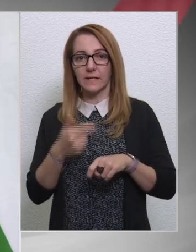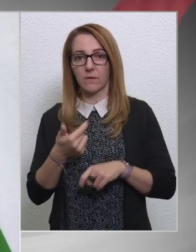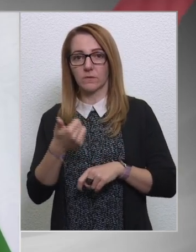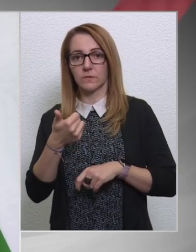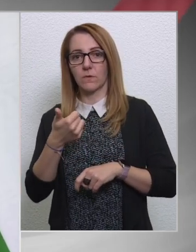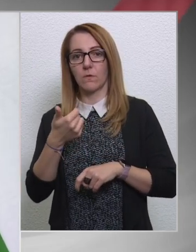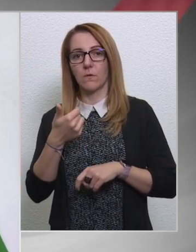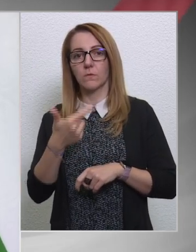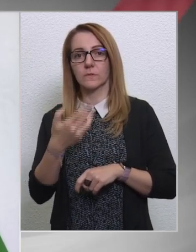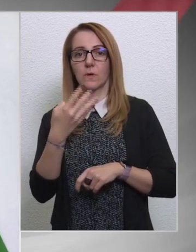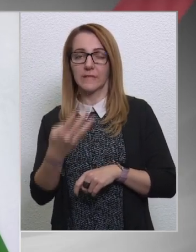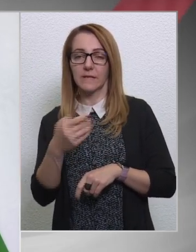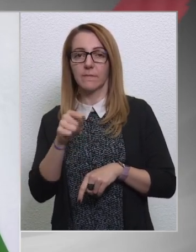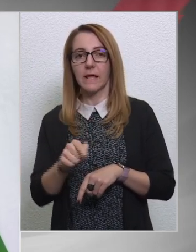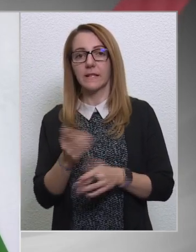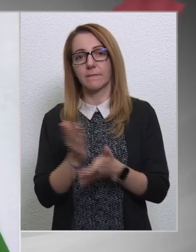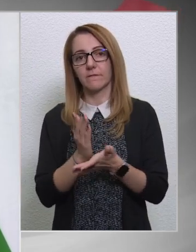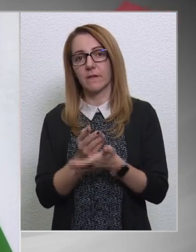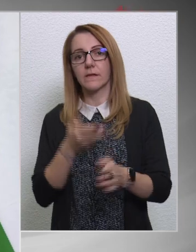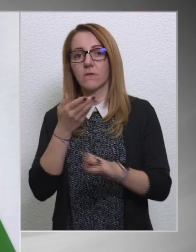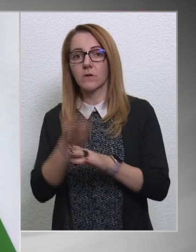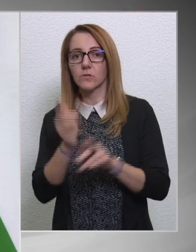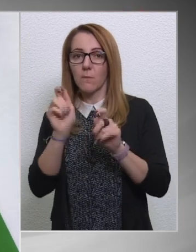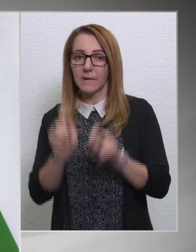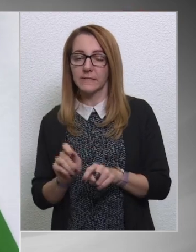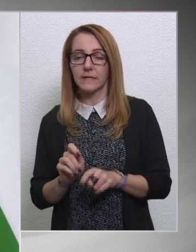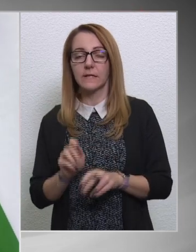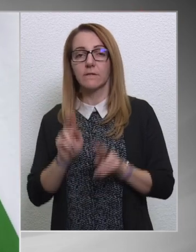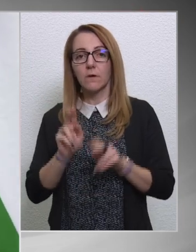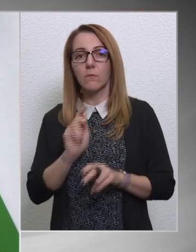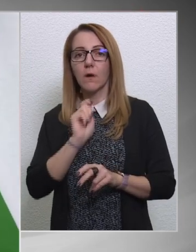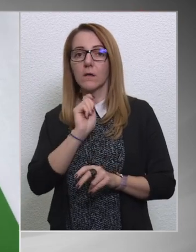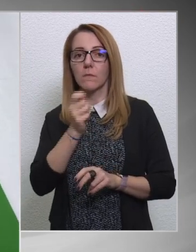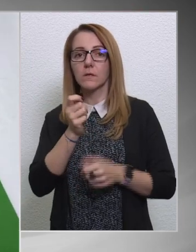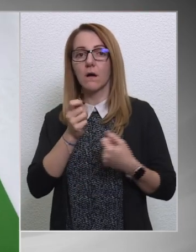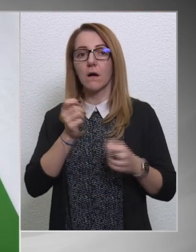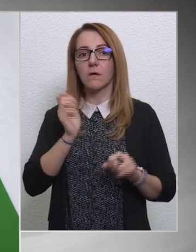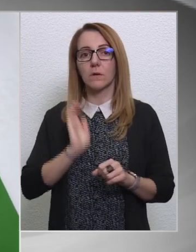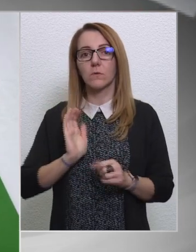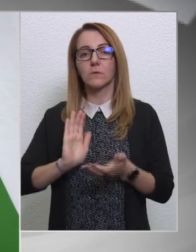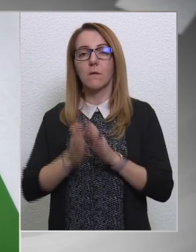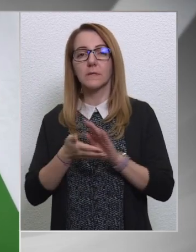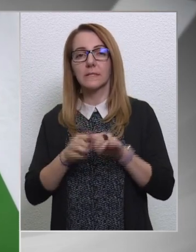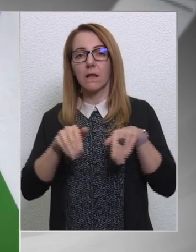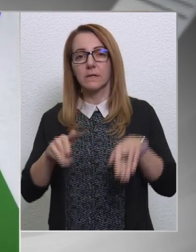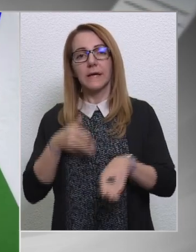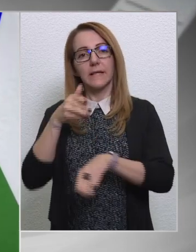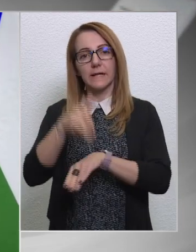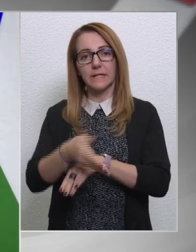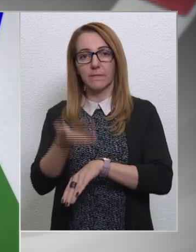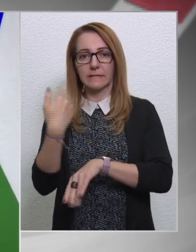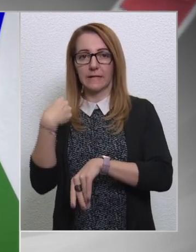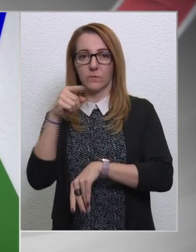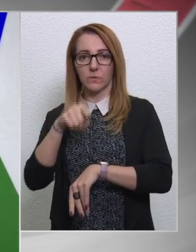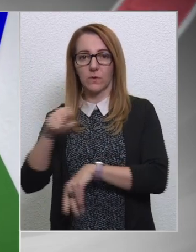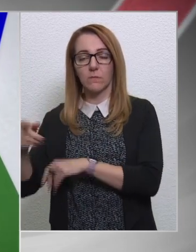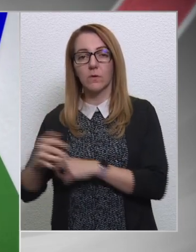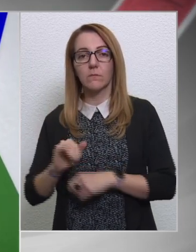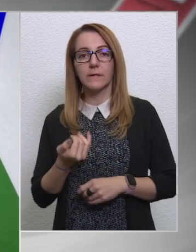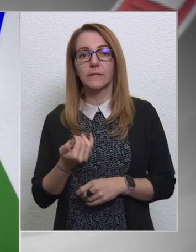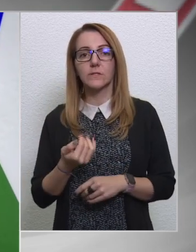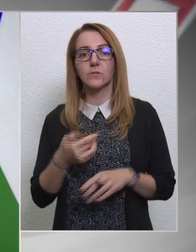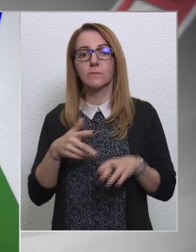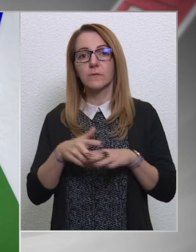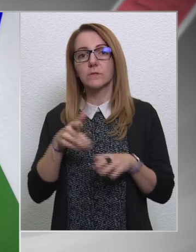-ben, és ennek megfelelően javaslom megítélni. Valóban a Magyarban oldal minden határt átléphet az elmúlt hónapokban, és